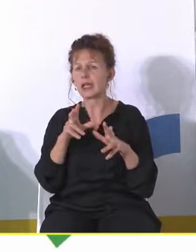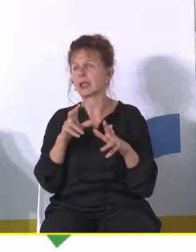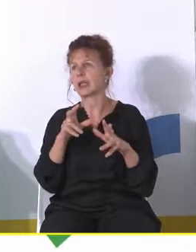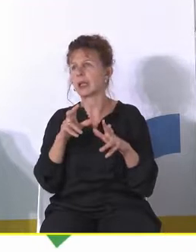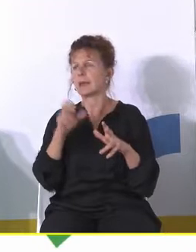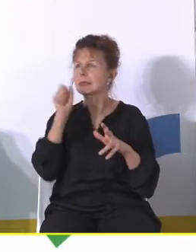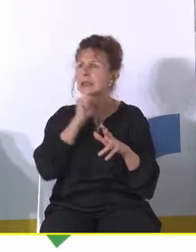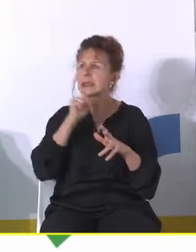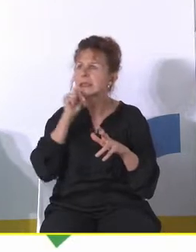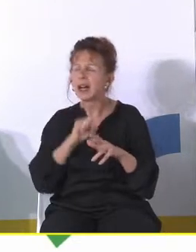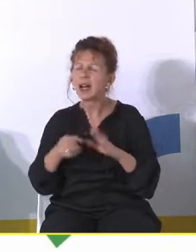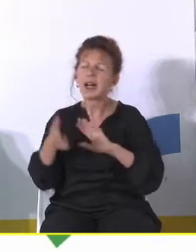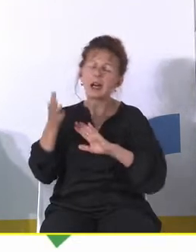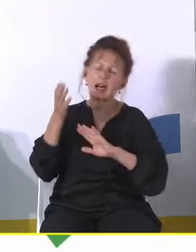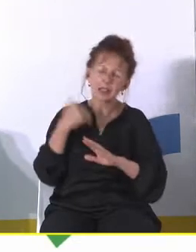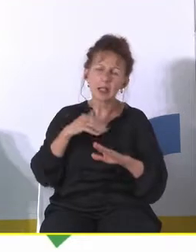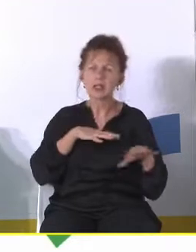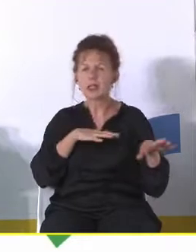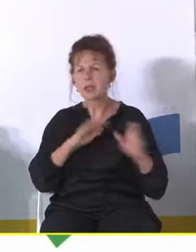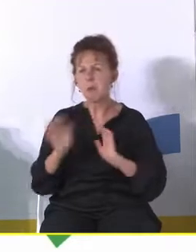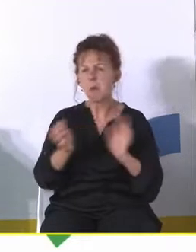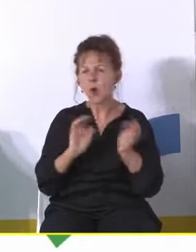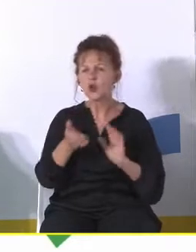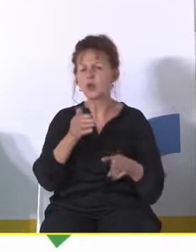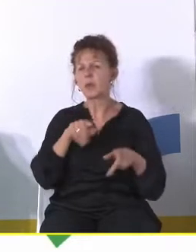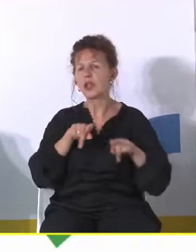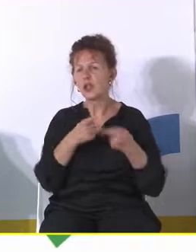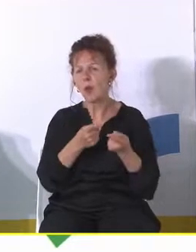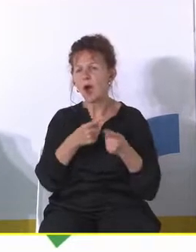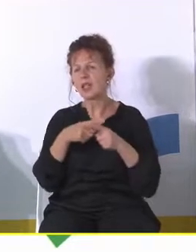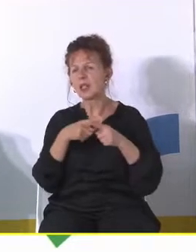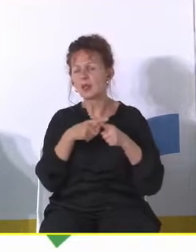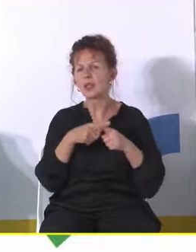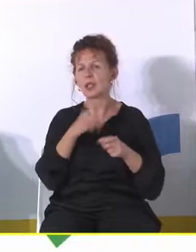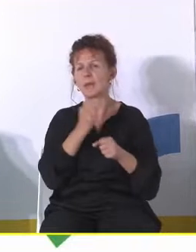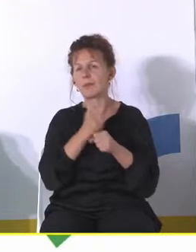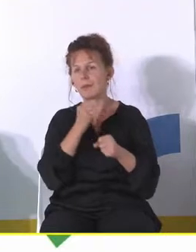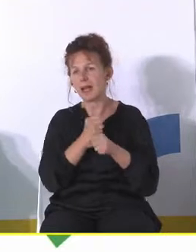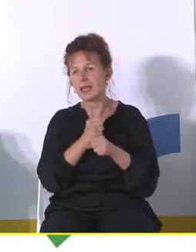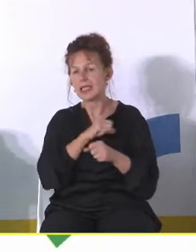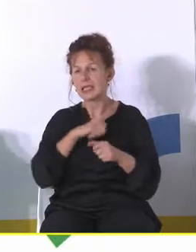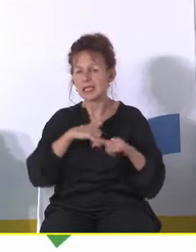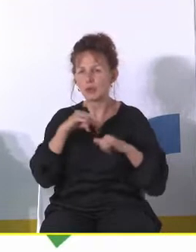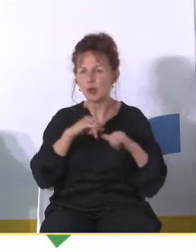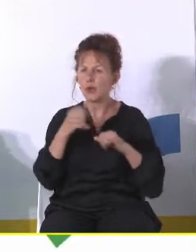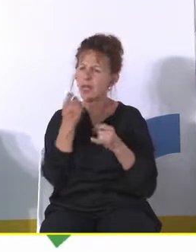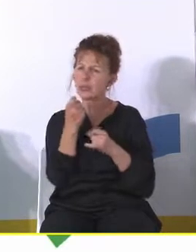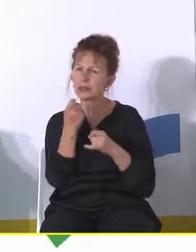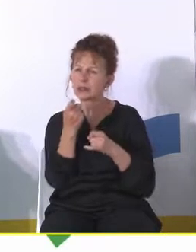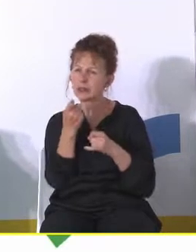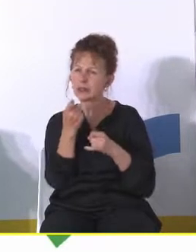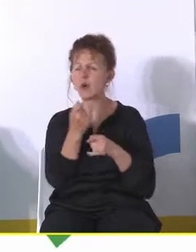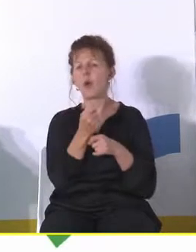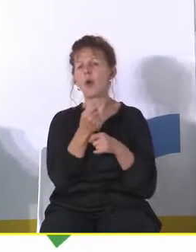powiedzmy zasady sposoby działania czy te klany spółdzielnie pracy samorządowe trochę po że tak